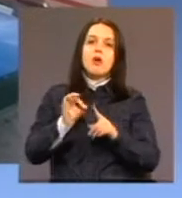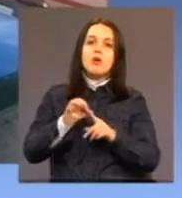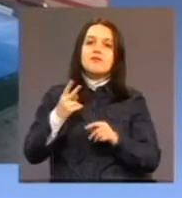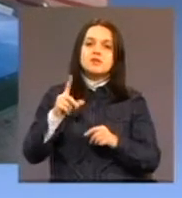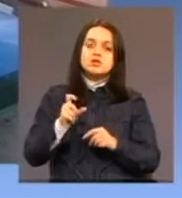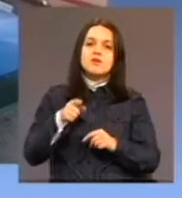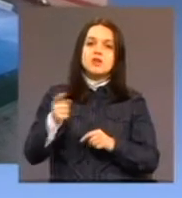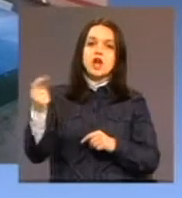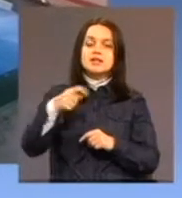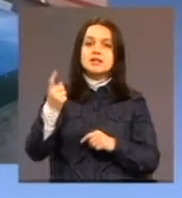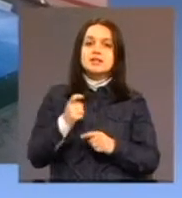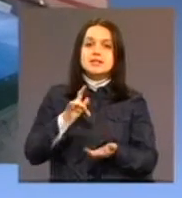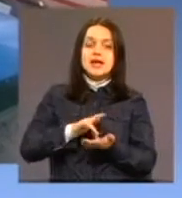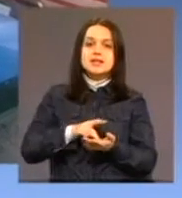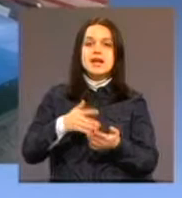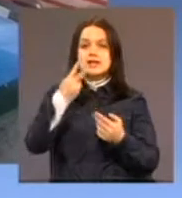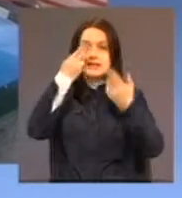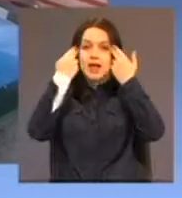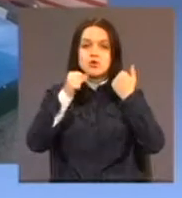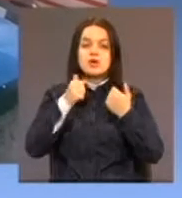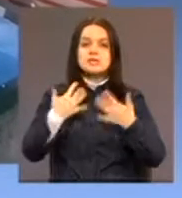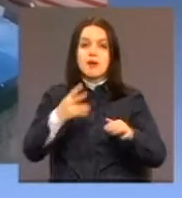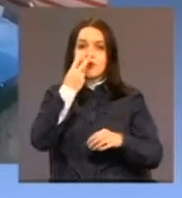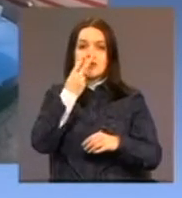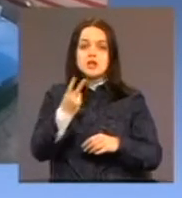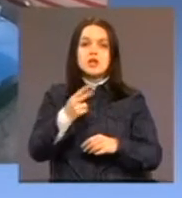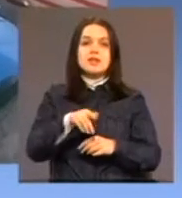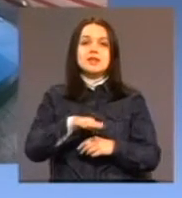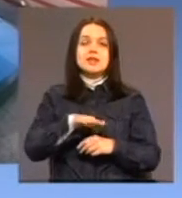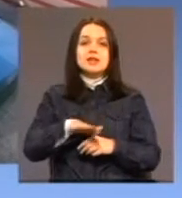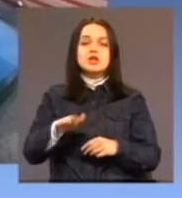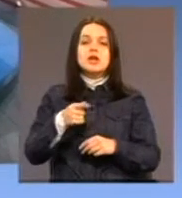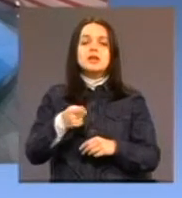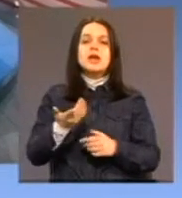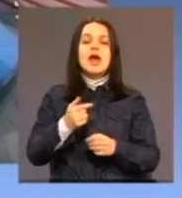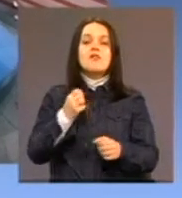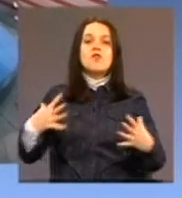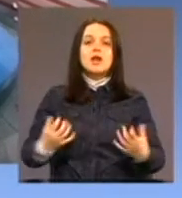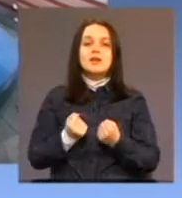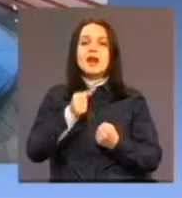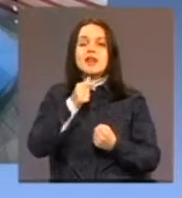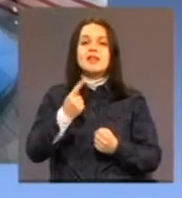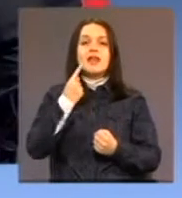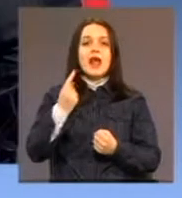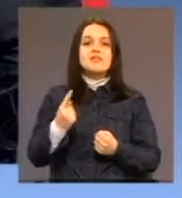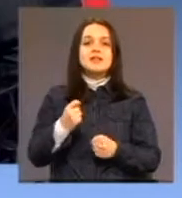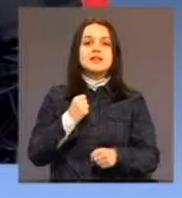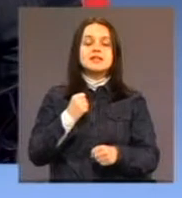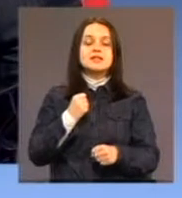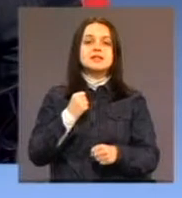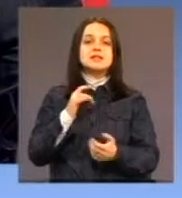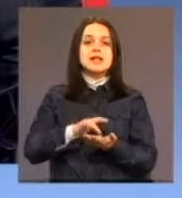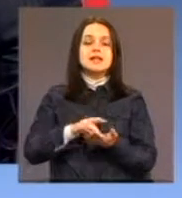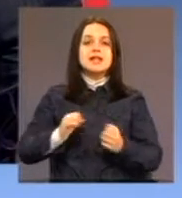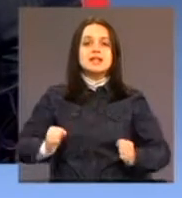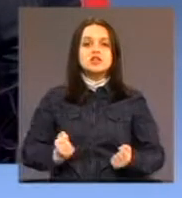slabovedu djecu, iz Dervente u okviru kojeg je formiran i dnevni centar za djecu sa teškoćama u razvoju. Koliko je